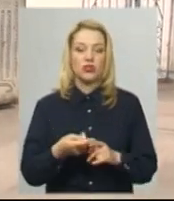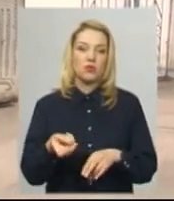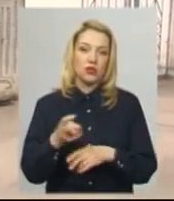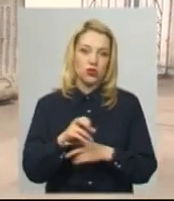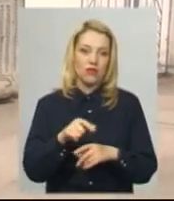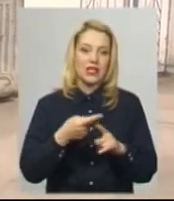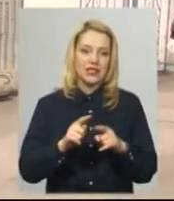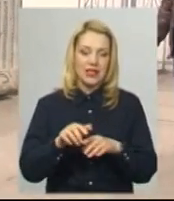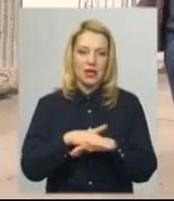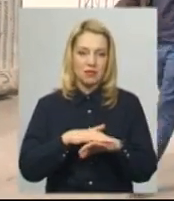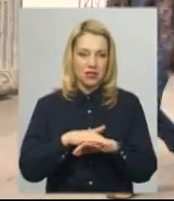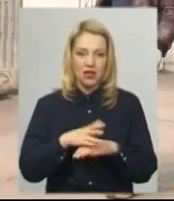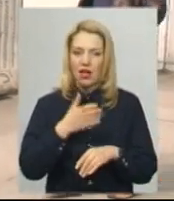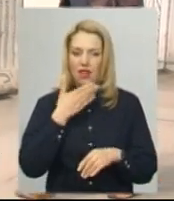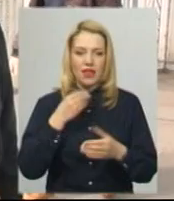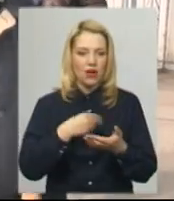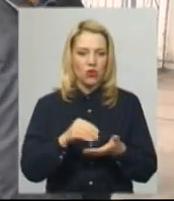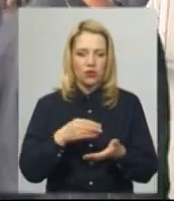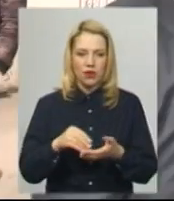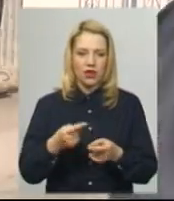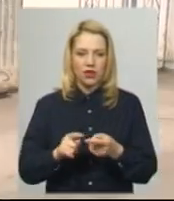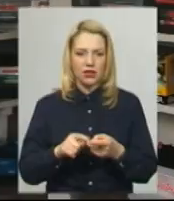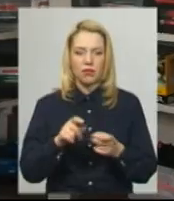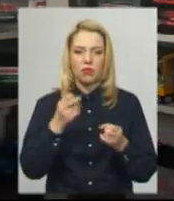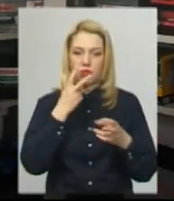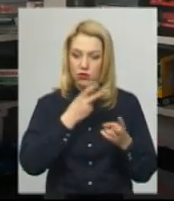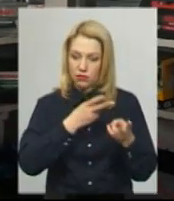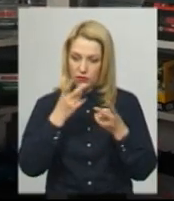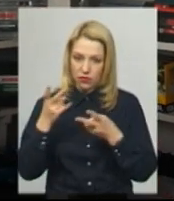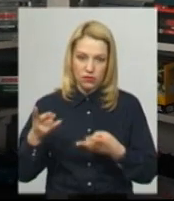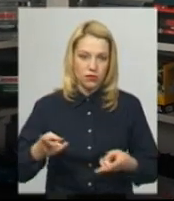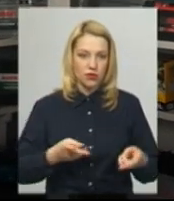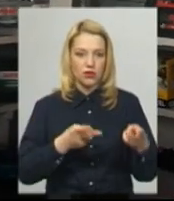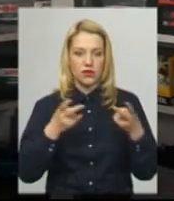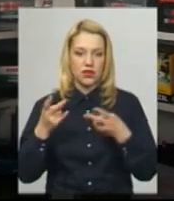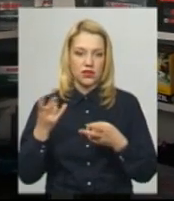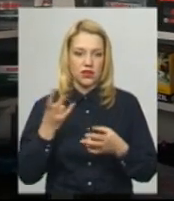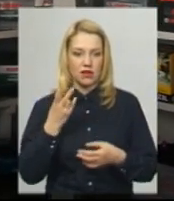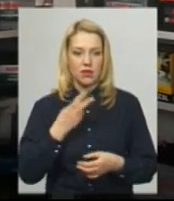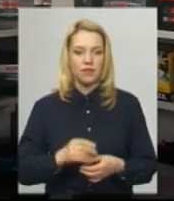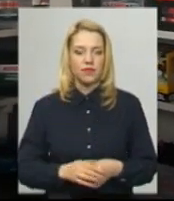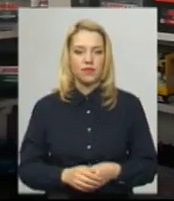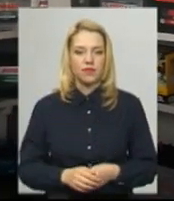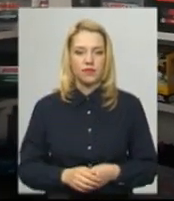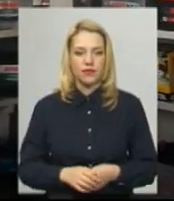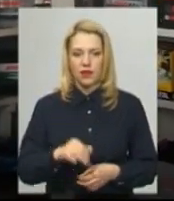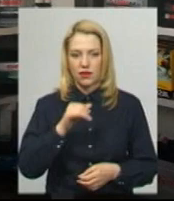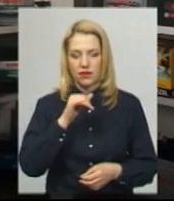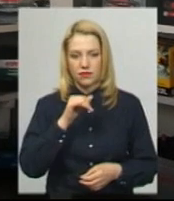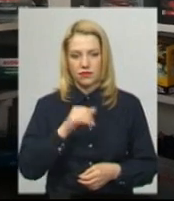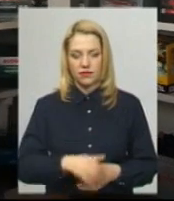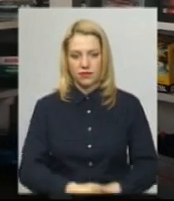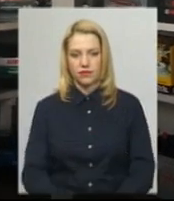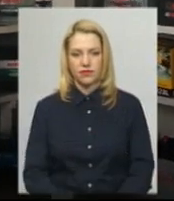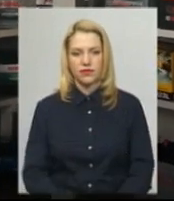запчастинами, розповідає, не купує товар в інеті. Крам йому треба роздивитися. Цікав, поки відкриється. Не було додати. Не буде взяти.